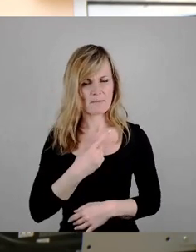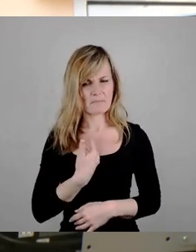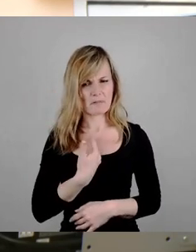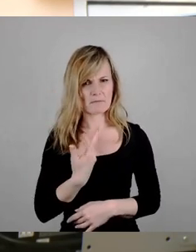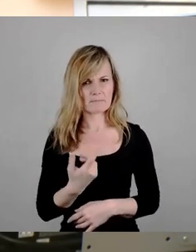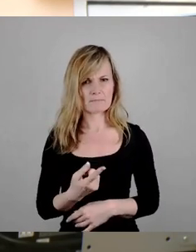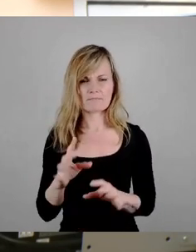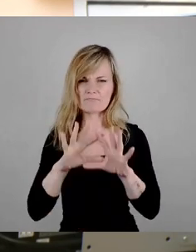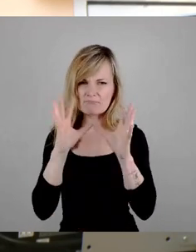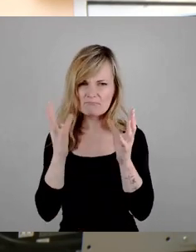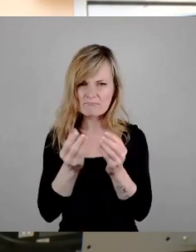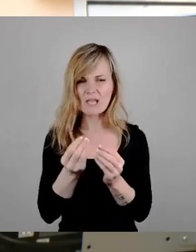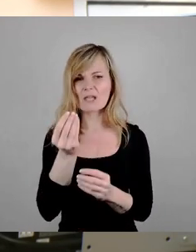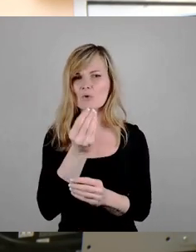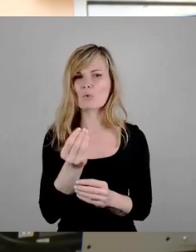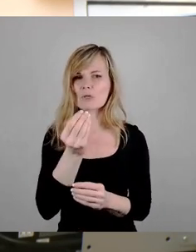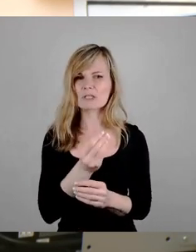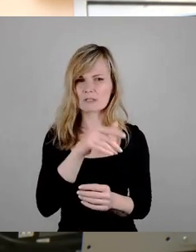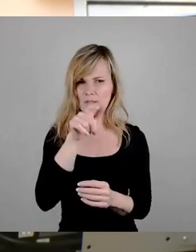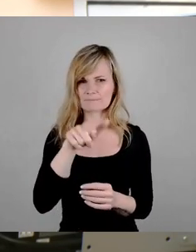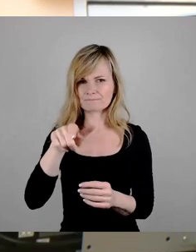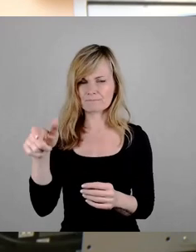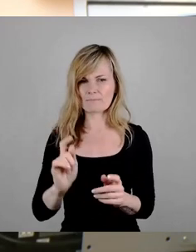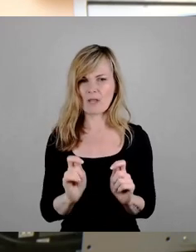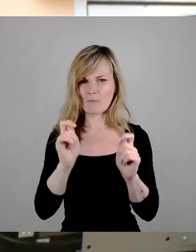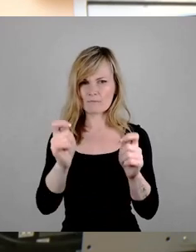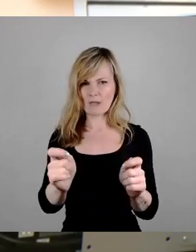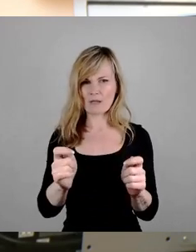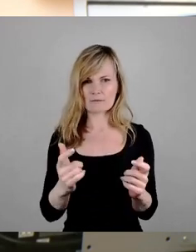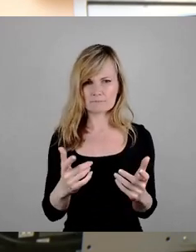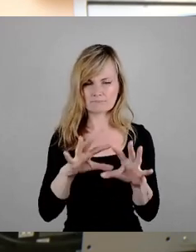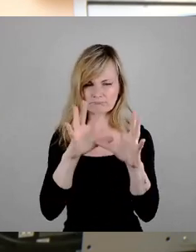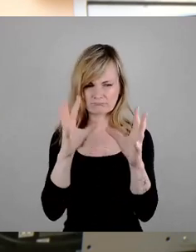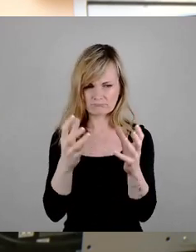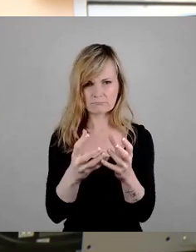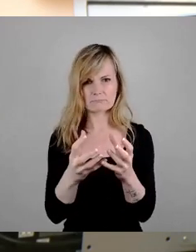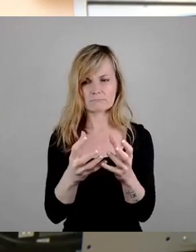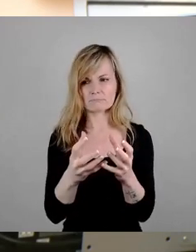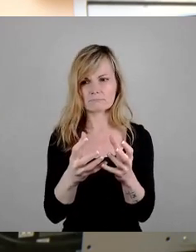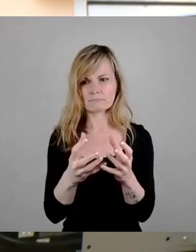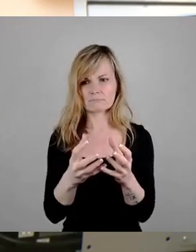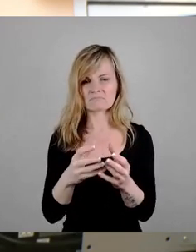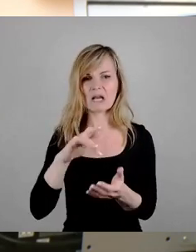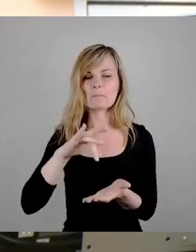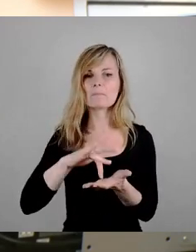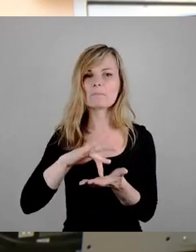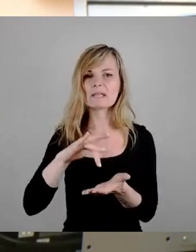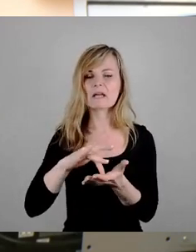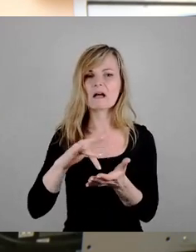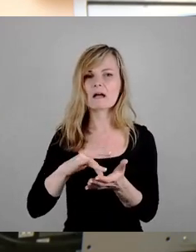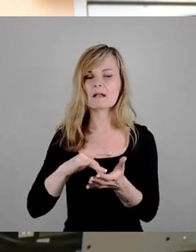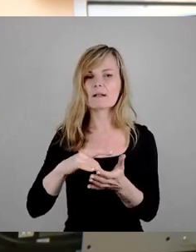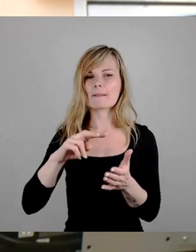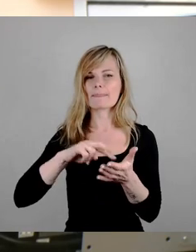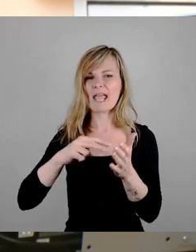beauftragt worden, das hat einen Umfang, davon kann ein mittlerer Techno-Club sein Jahresprogramm